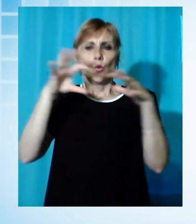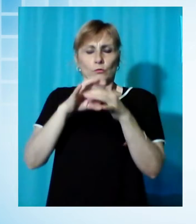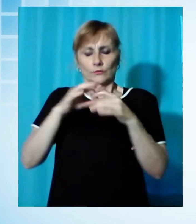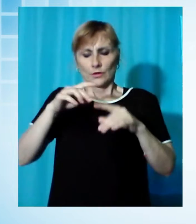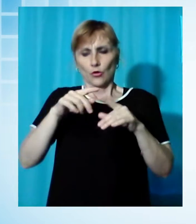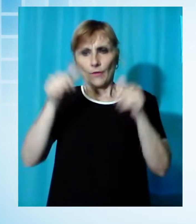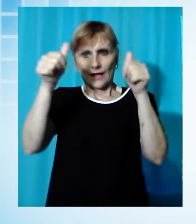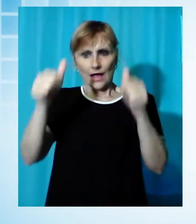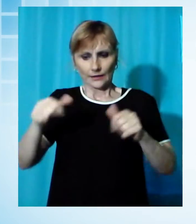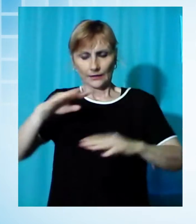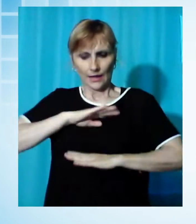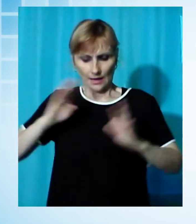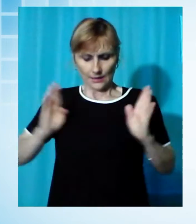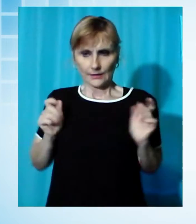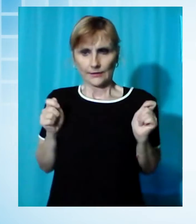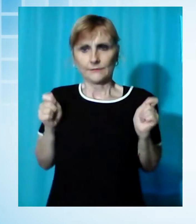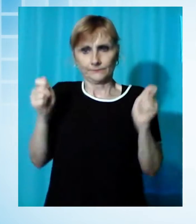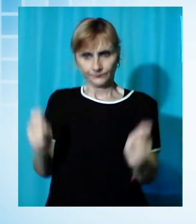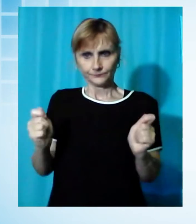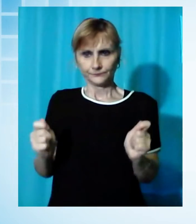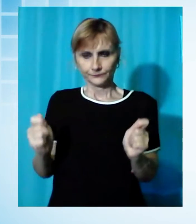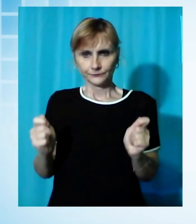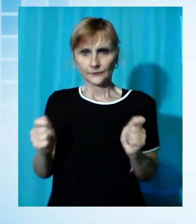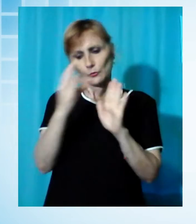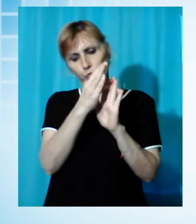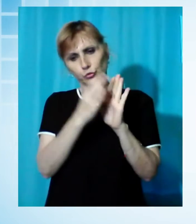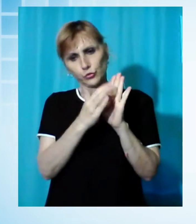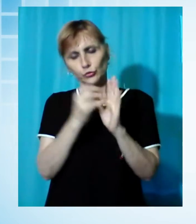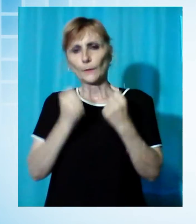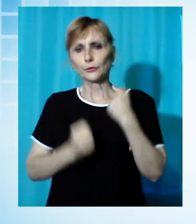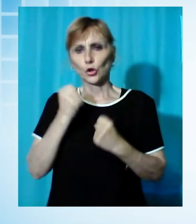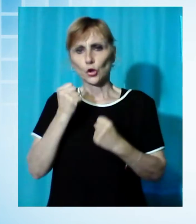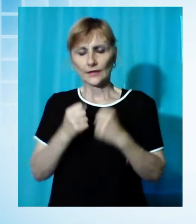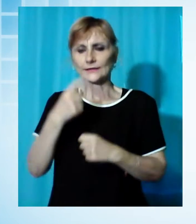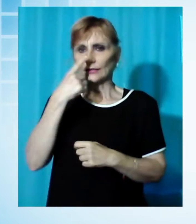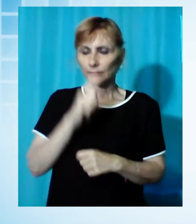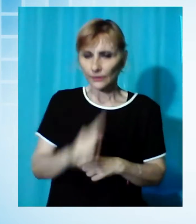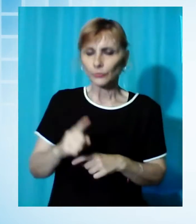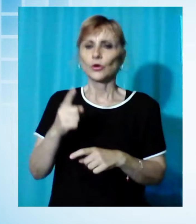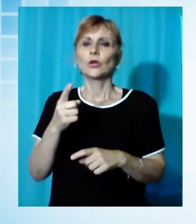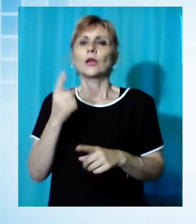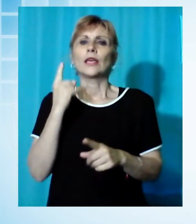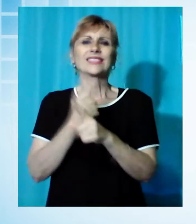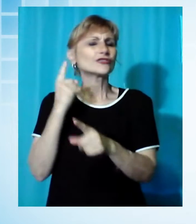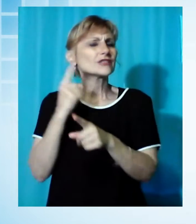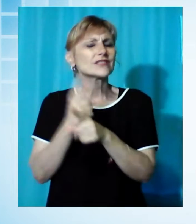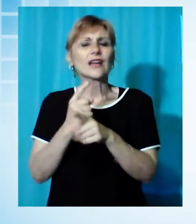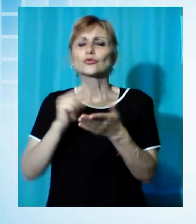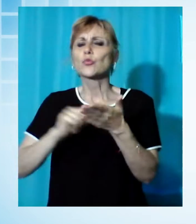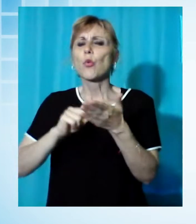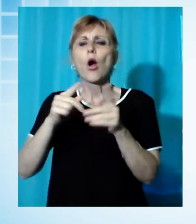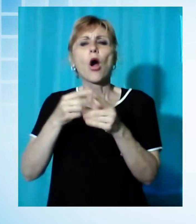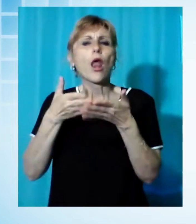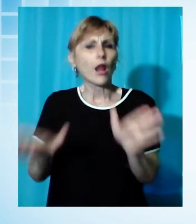che elencavano i punti che vengono contestati. Punti che spaziano dalla necessaria riapertura delle scuole alle accuse di